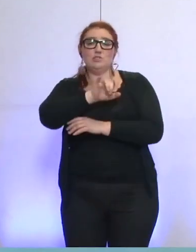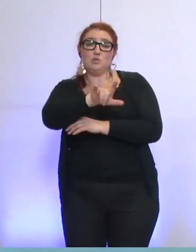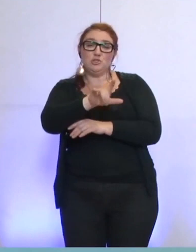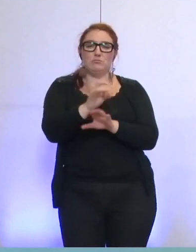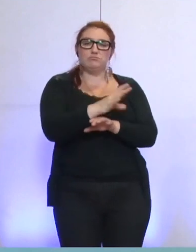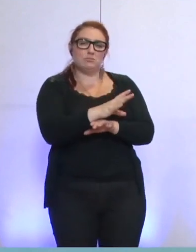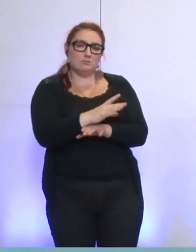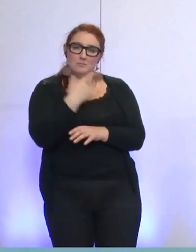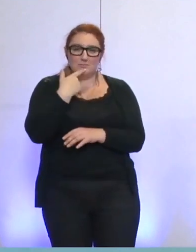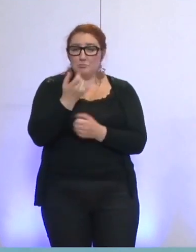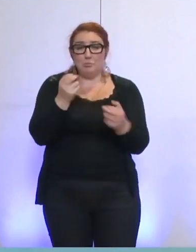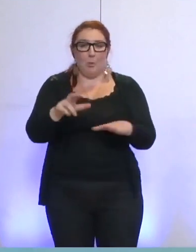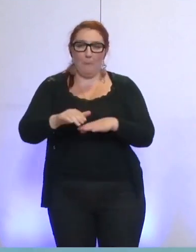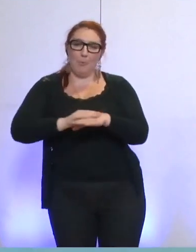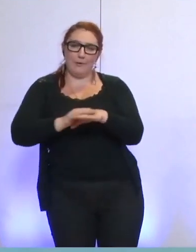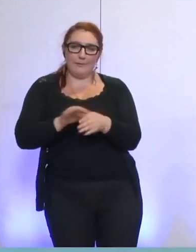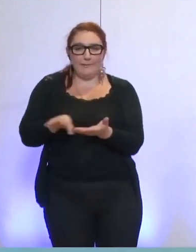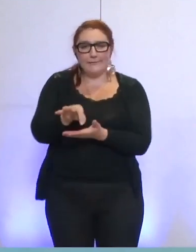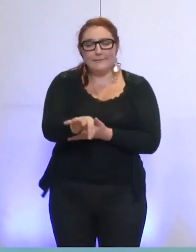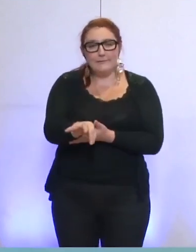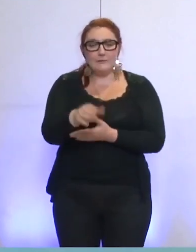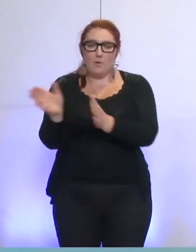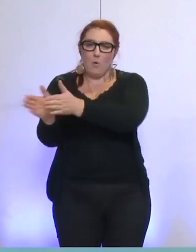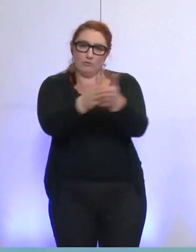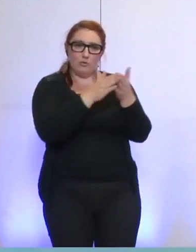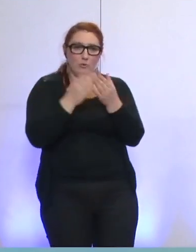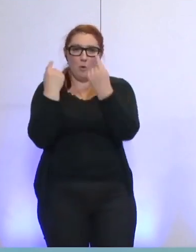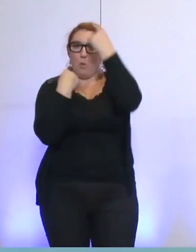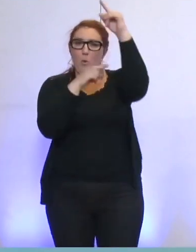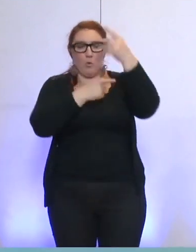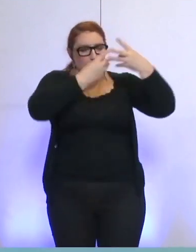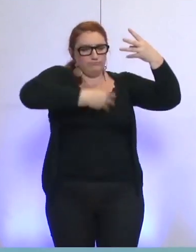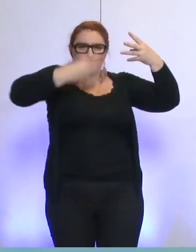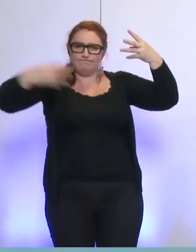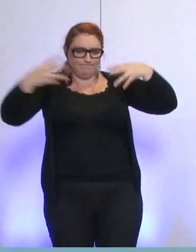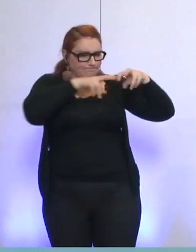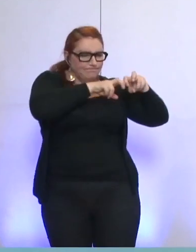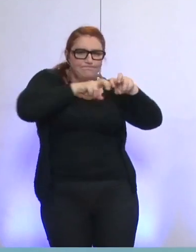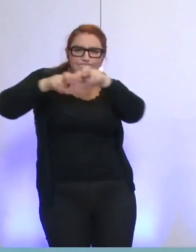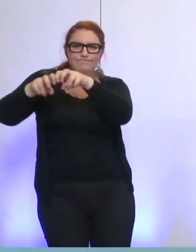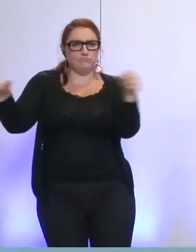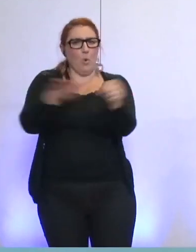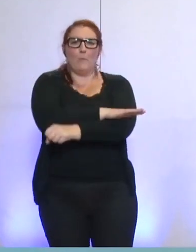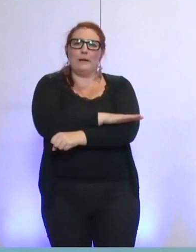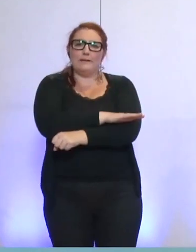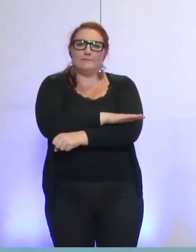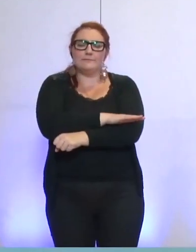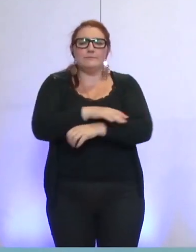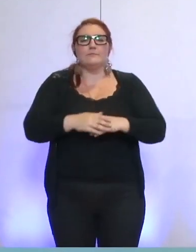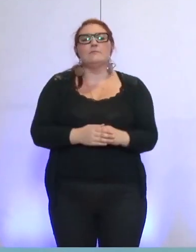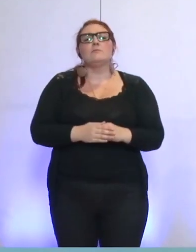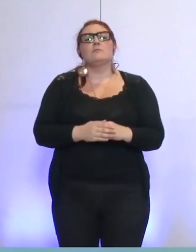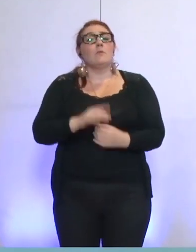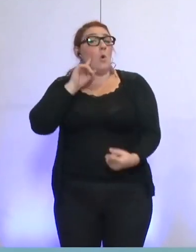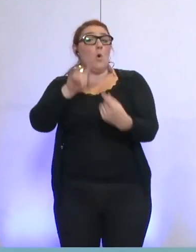Nous vous demandons de faire en toute transparence l'état des recours envisageables sur cet appel d'offres EP, pour tout mettre en œuvre afin de permettre